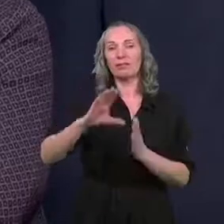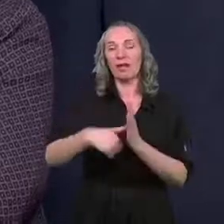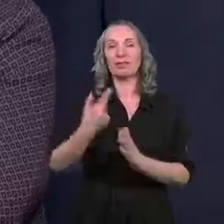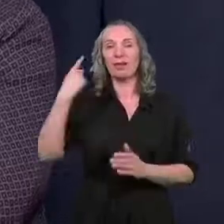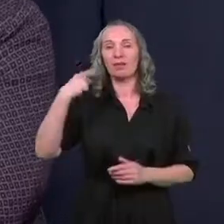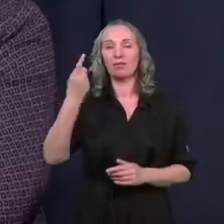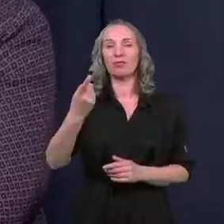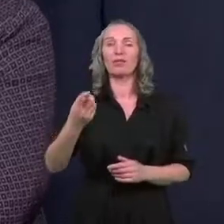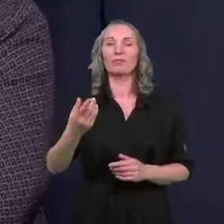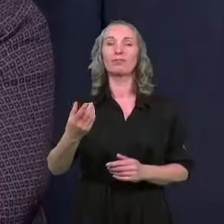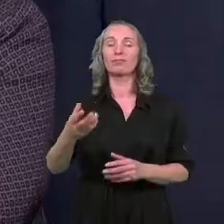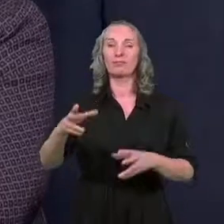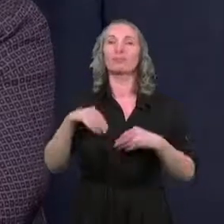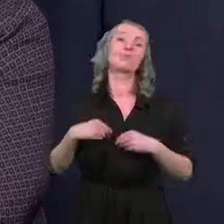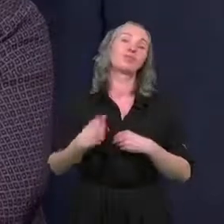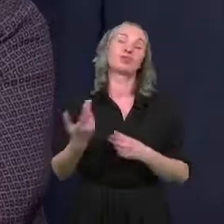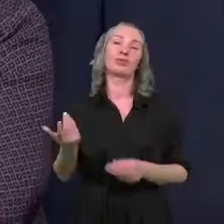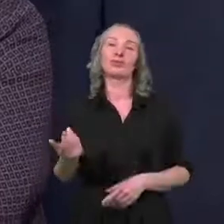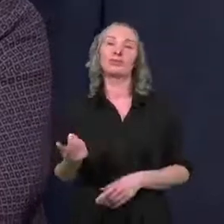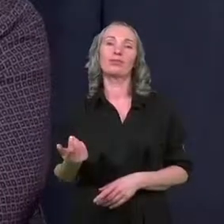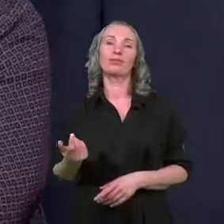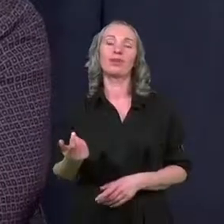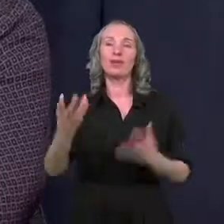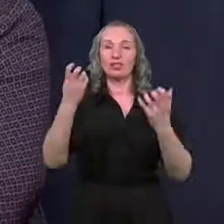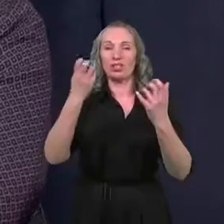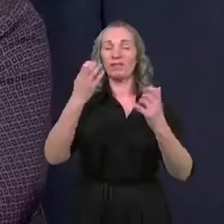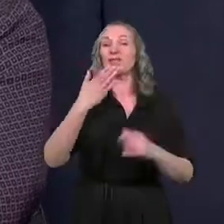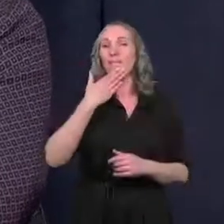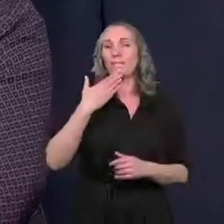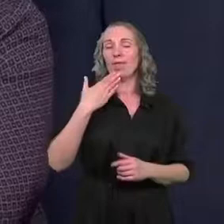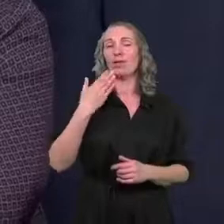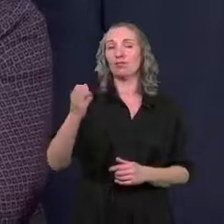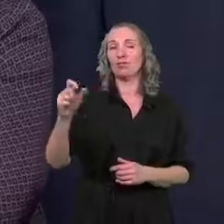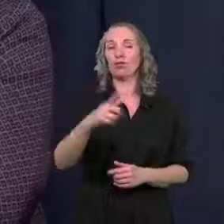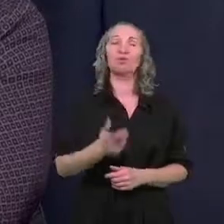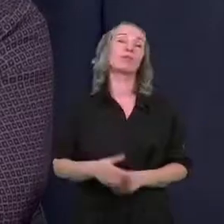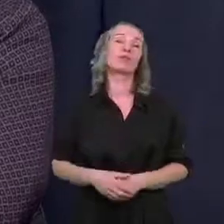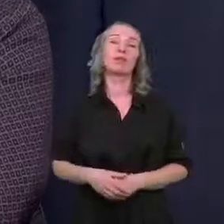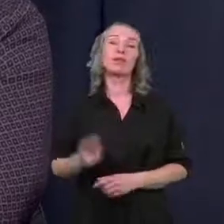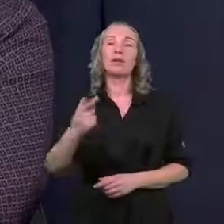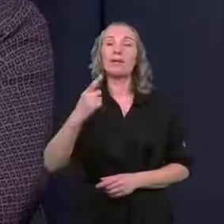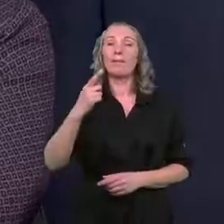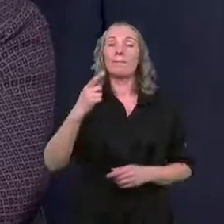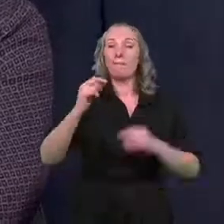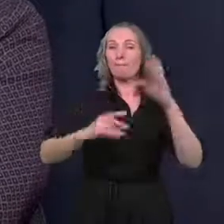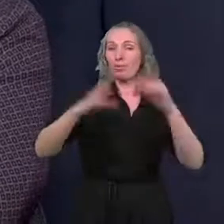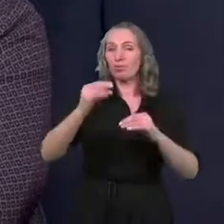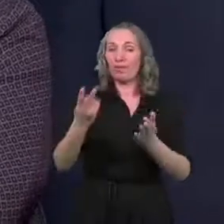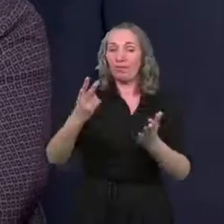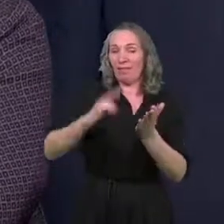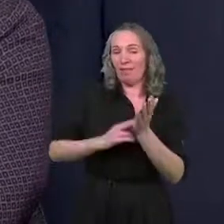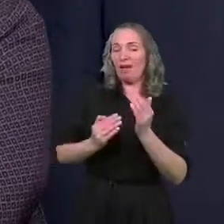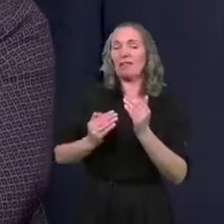około tam powiedzmy dziewięciusety milionów złotych. Powiem Państwu szczerze, gdyby ten budżet był dwukrotnie